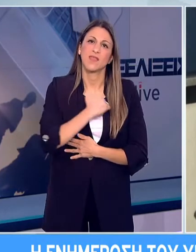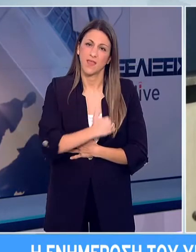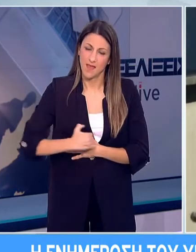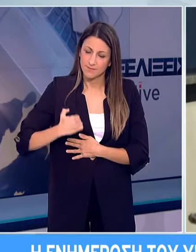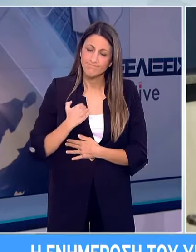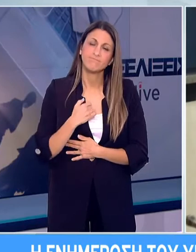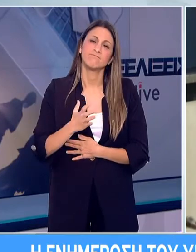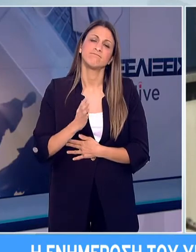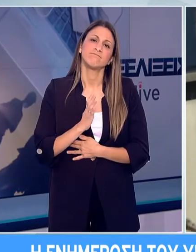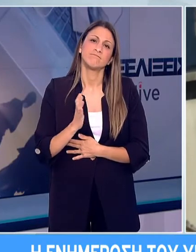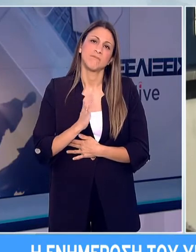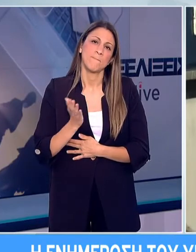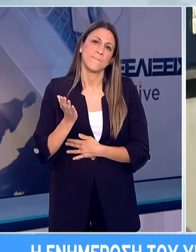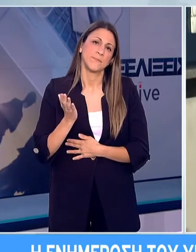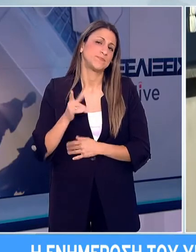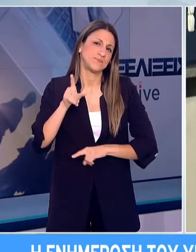Κρεμαστινού.